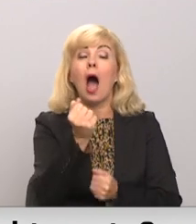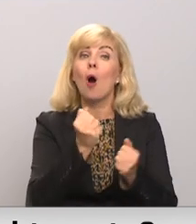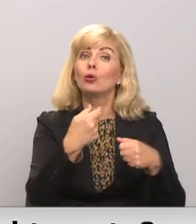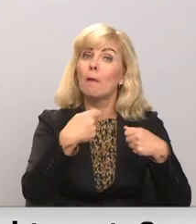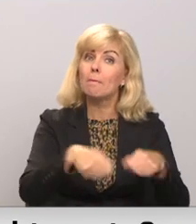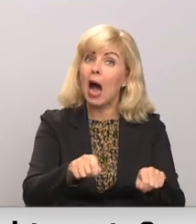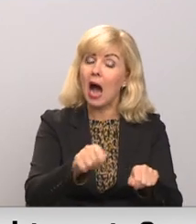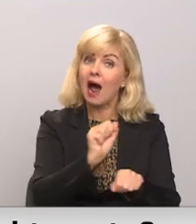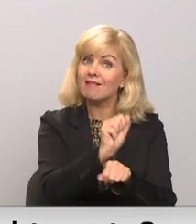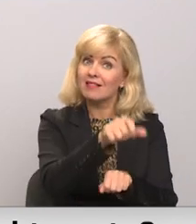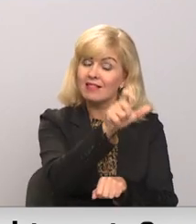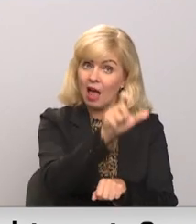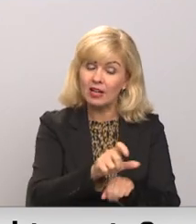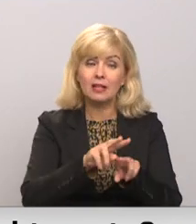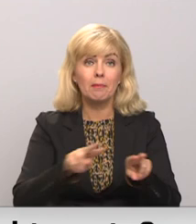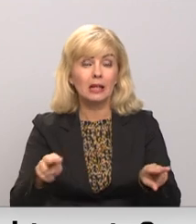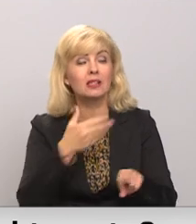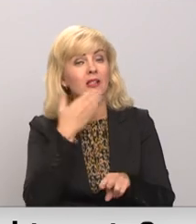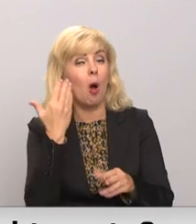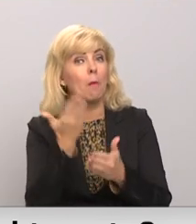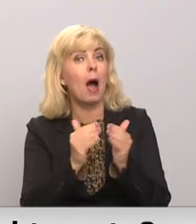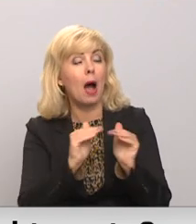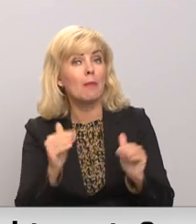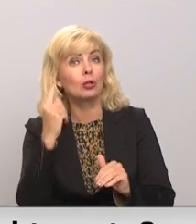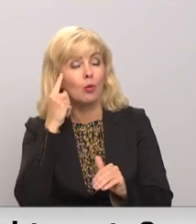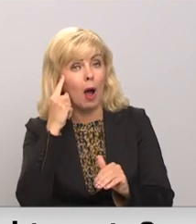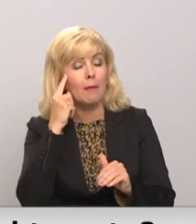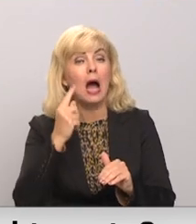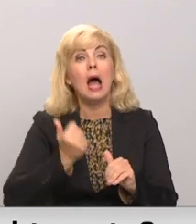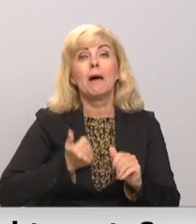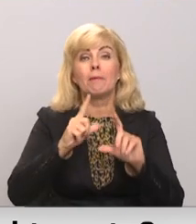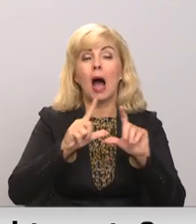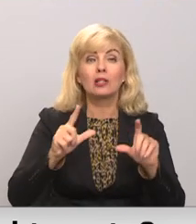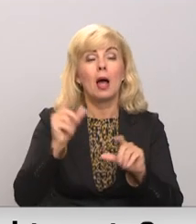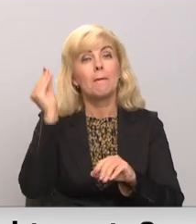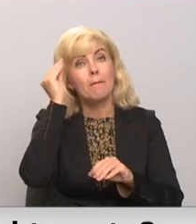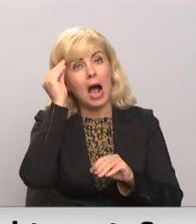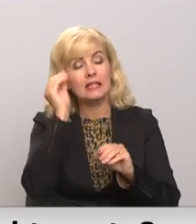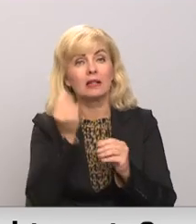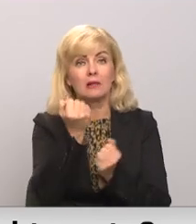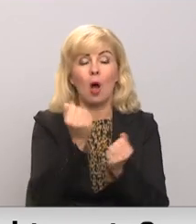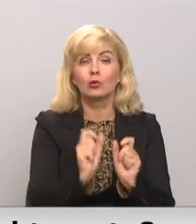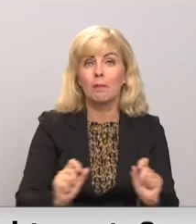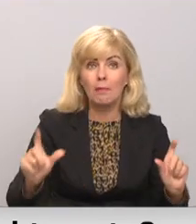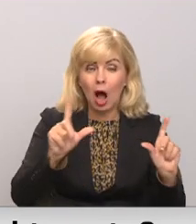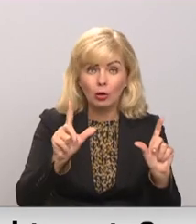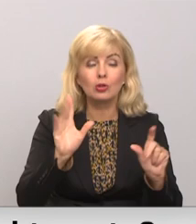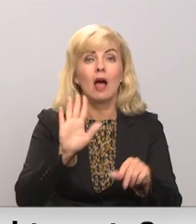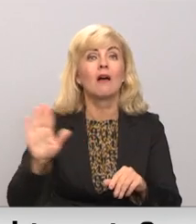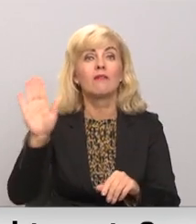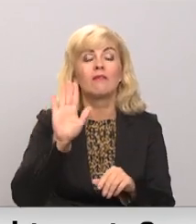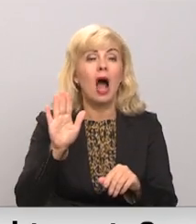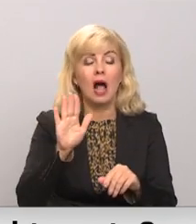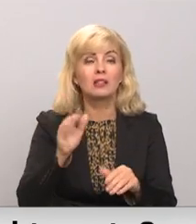Atbildīgais ministrs uzskata, nav pamati domāt, ka uzņēmumi mākslīgi varētu auto cenu palielināt, lai valsts atbalstu iebāstu kabatā.